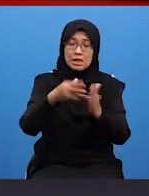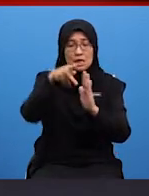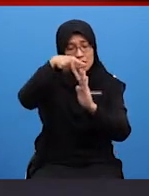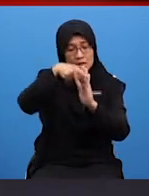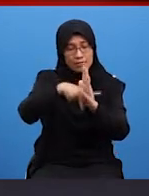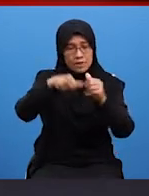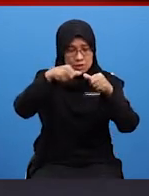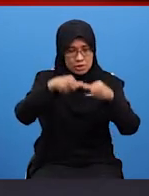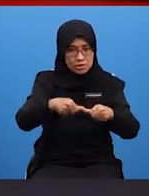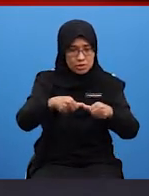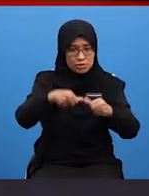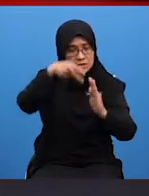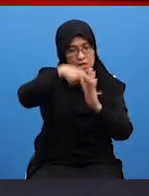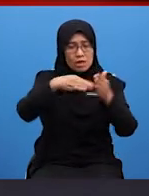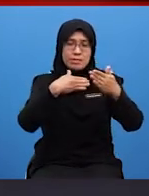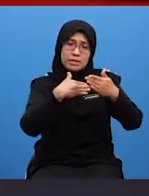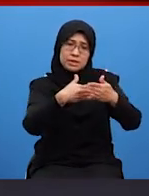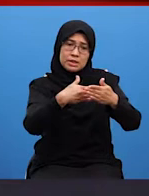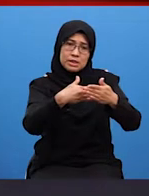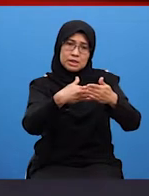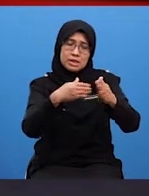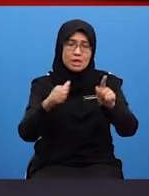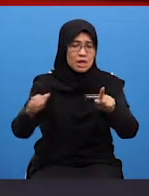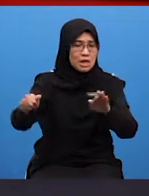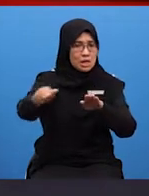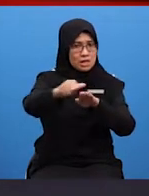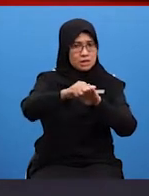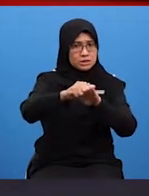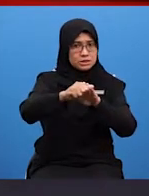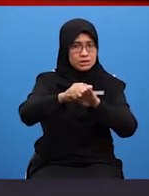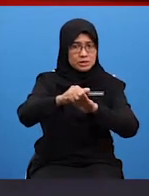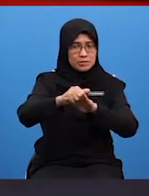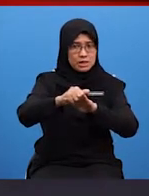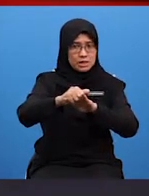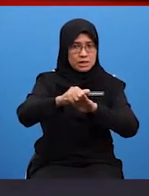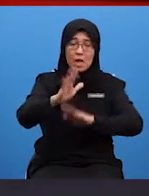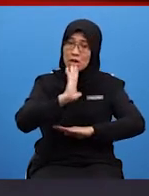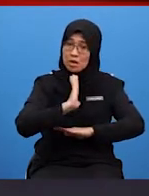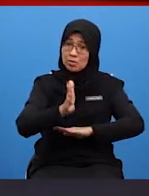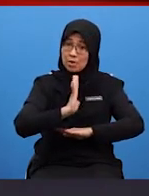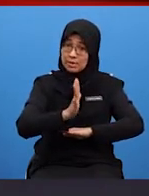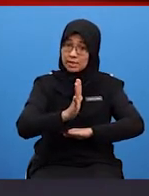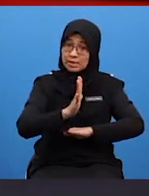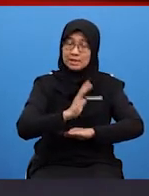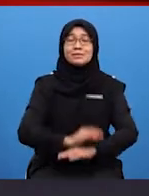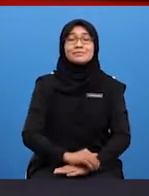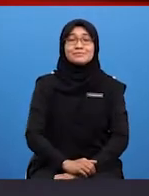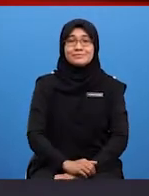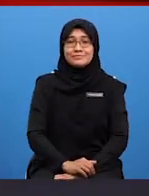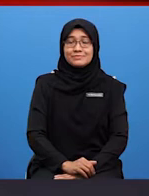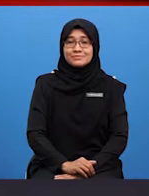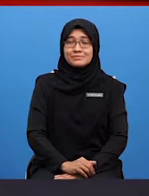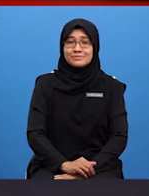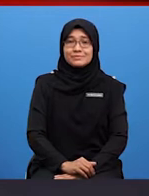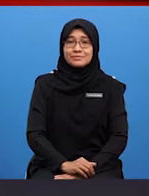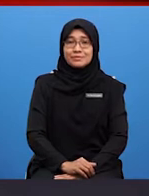pendekatan aspek formal Jadi pelajar-pelajar, tolong buat catatan ini sangat penting kerana kita menentukan pendekatan aspek formal